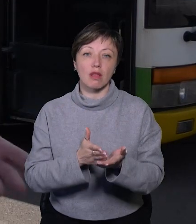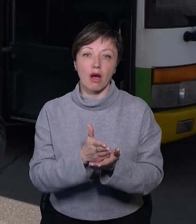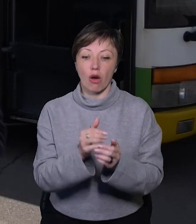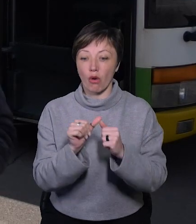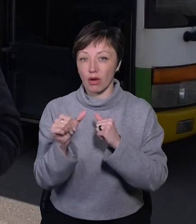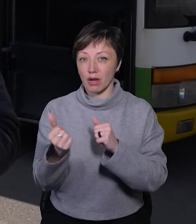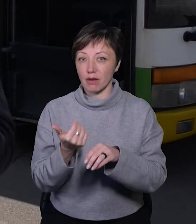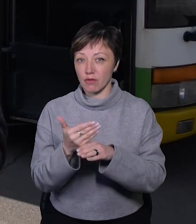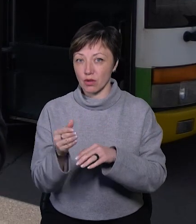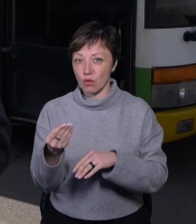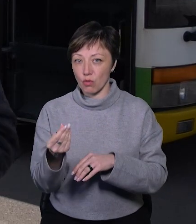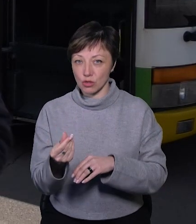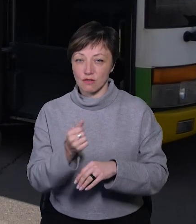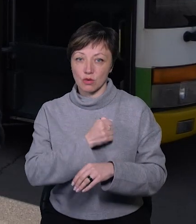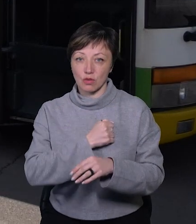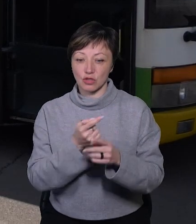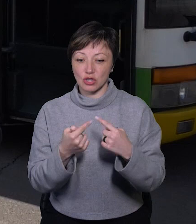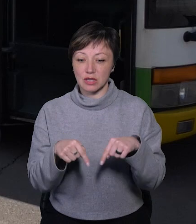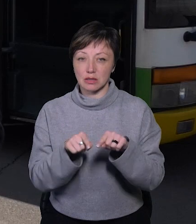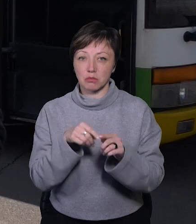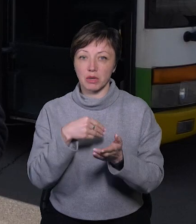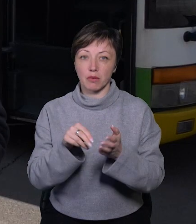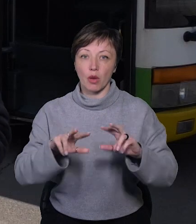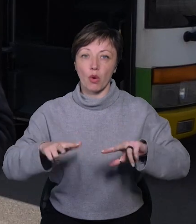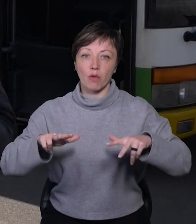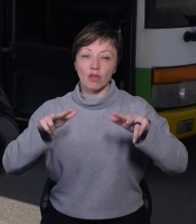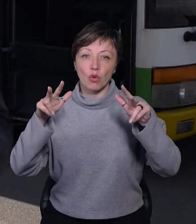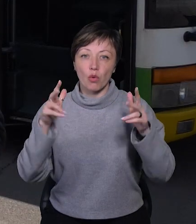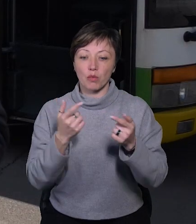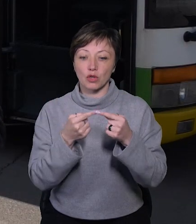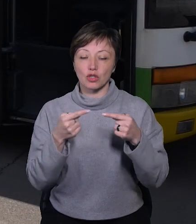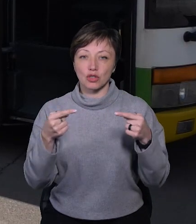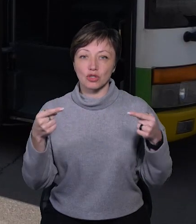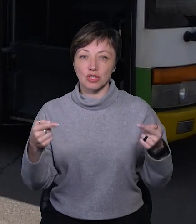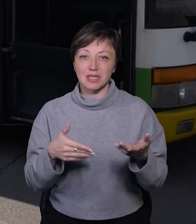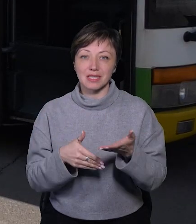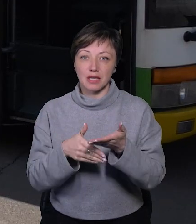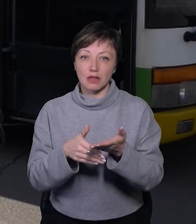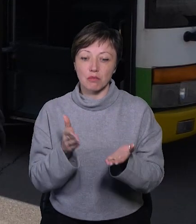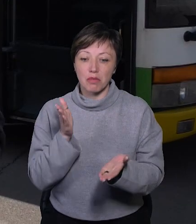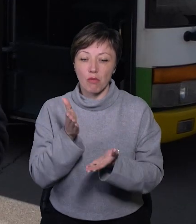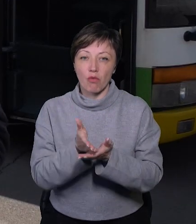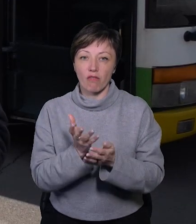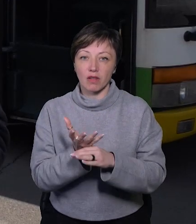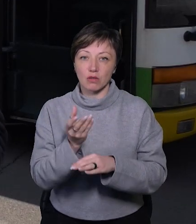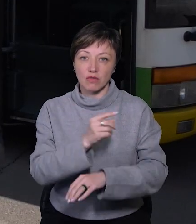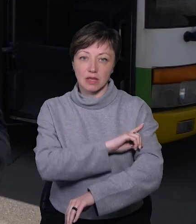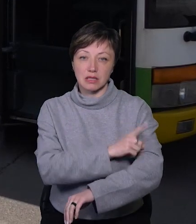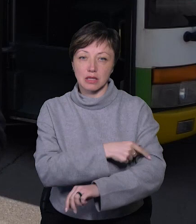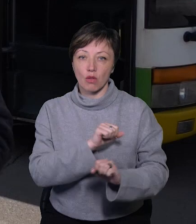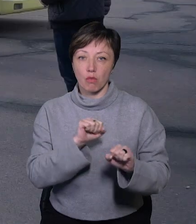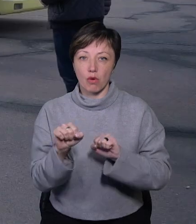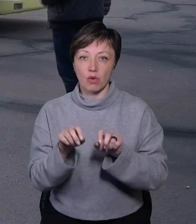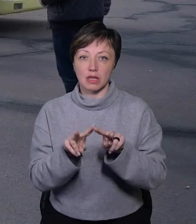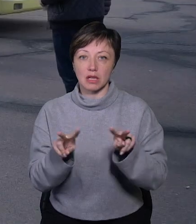виділення коштів військовим частинам, підприбання квадрокоптерів, дронів, інших засобів і прямого фінансування сил оборони, ми так само